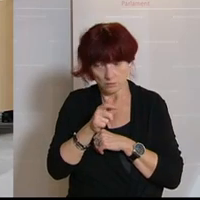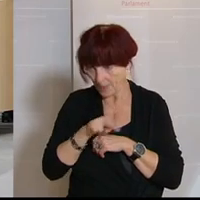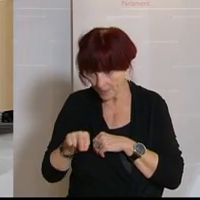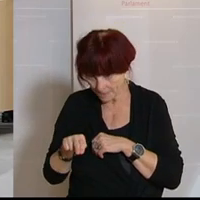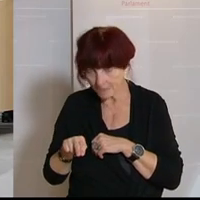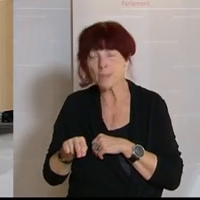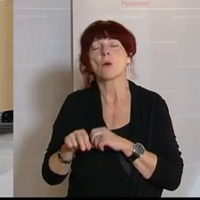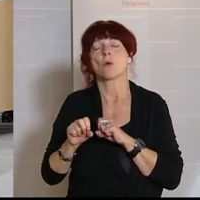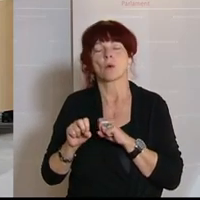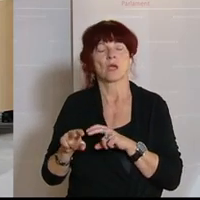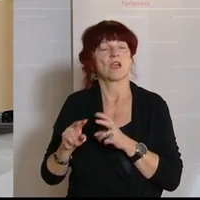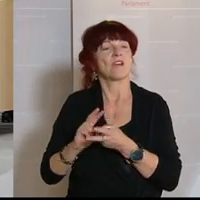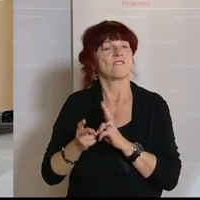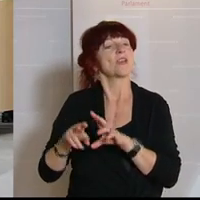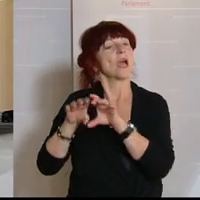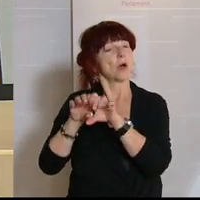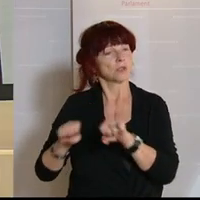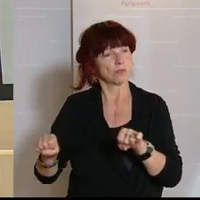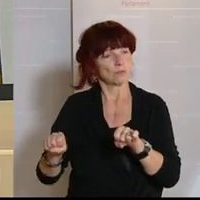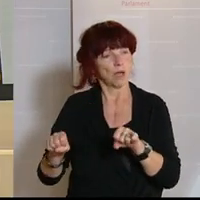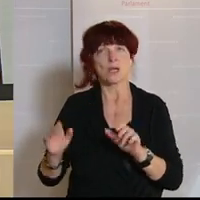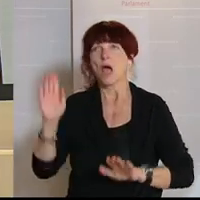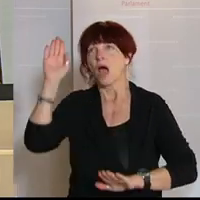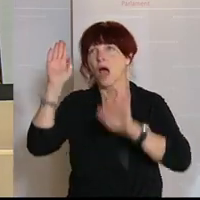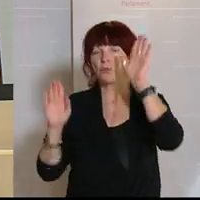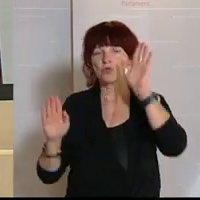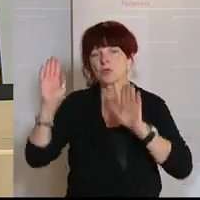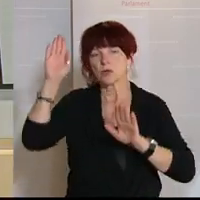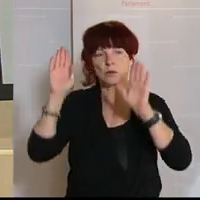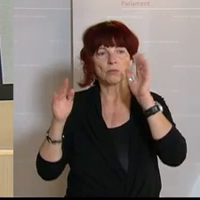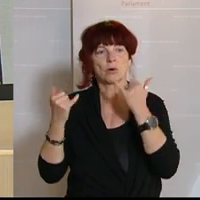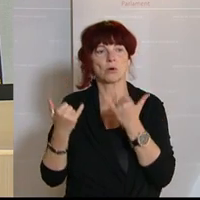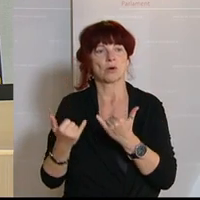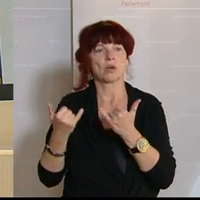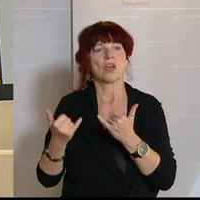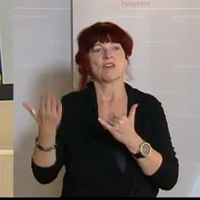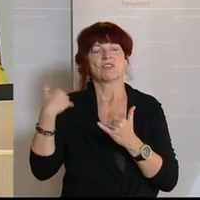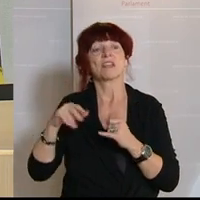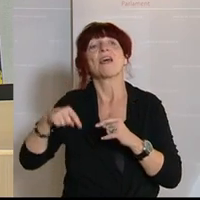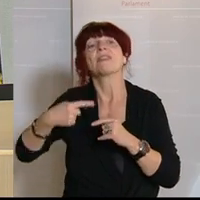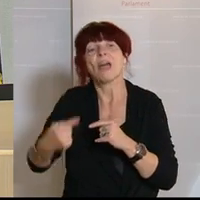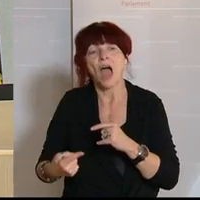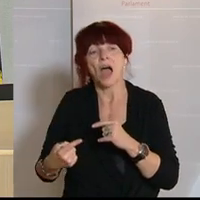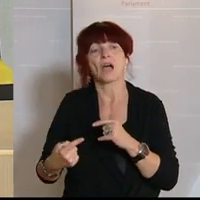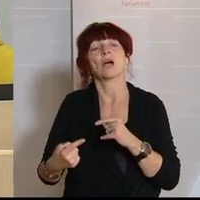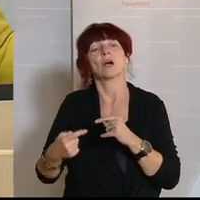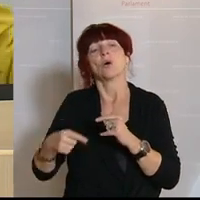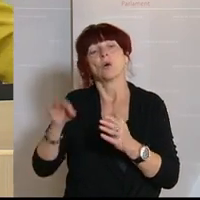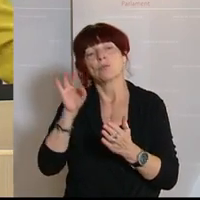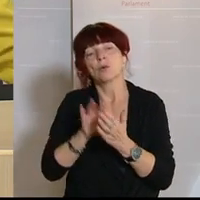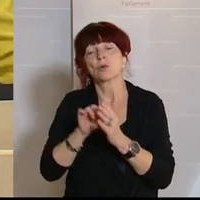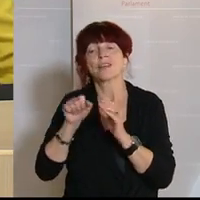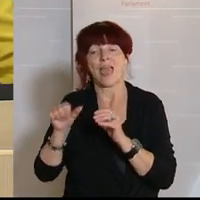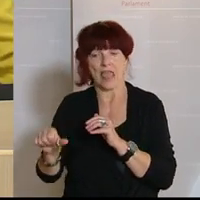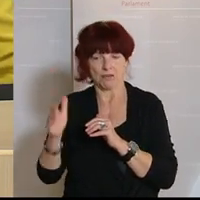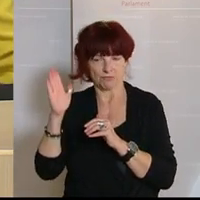Wie vereinbart wird die Abstimmung am Schluss des Verhandlungspunktes Top 11 stattfinden. Und